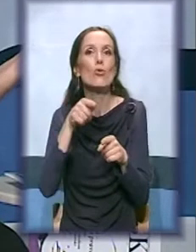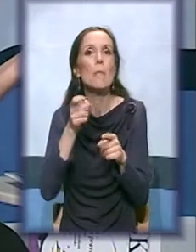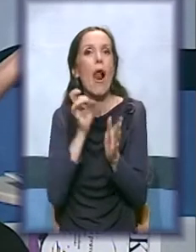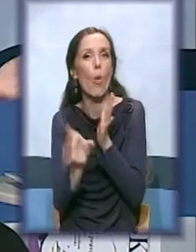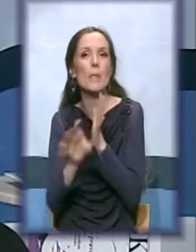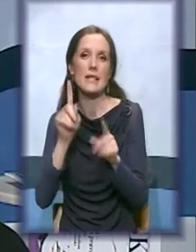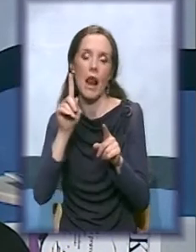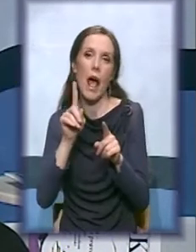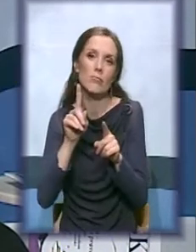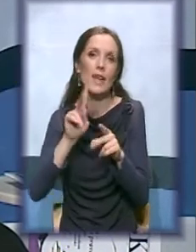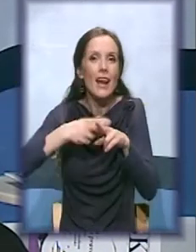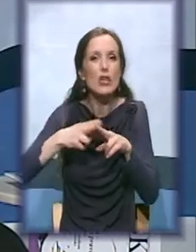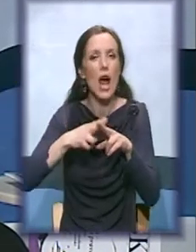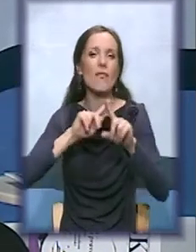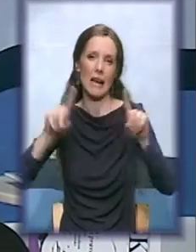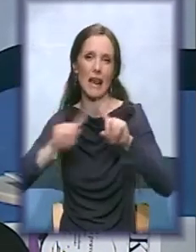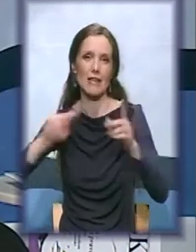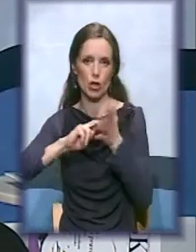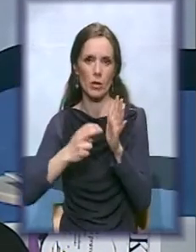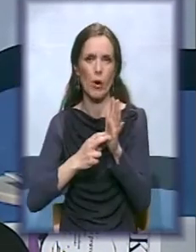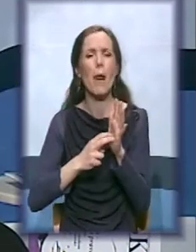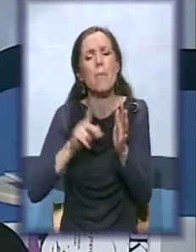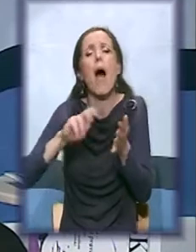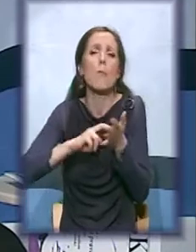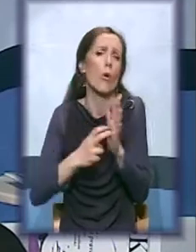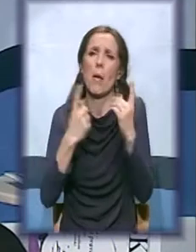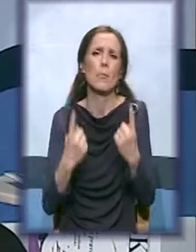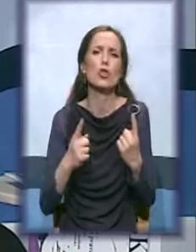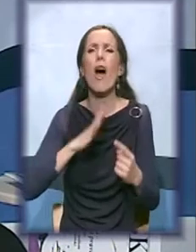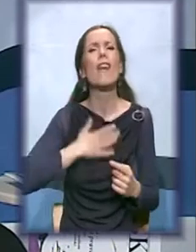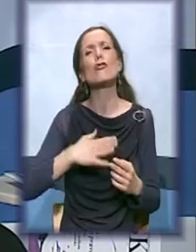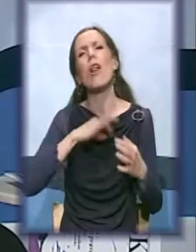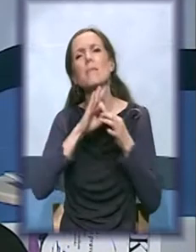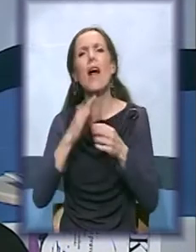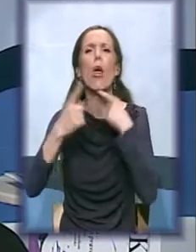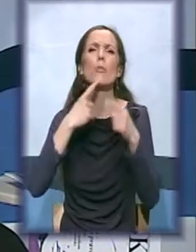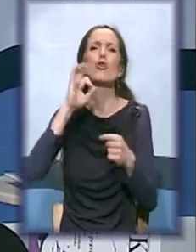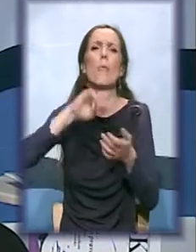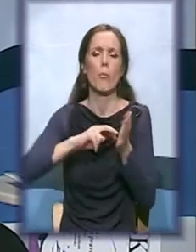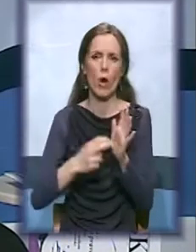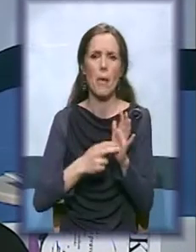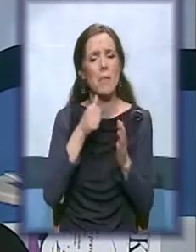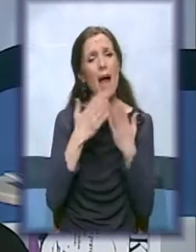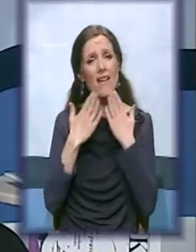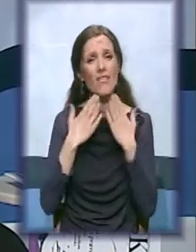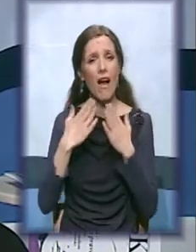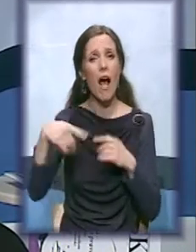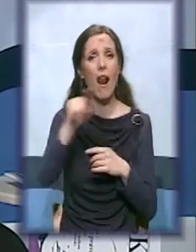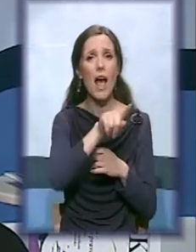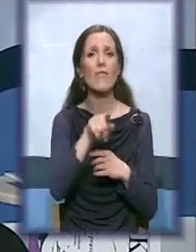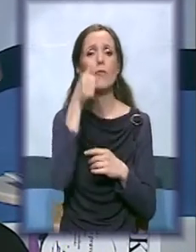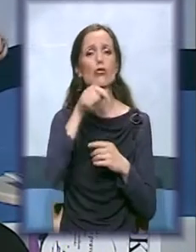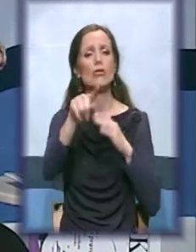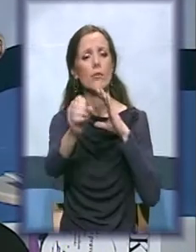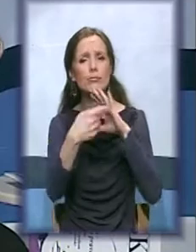mnogobrojnih problema. Problema ima, ali ne bih da uvek pričamo samo o problemima i mnogo vam hvala za sve ono što jeste naveli,